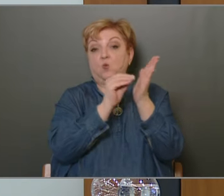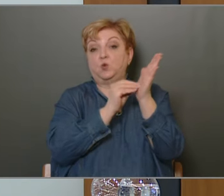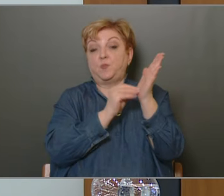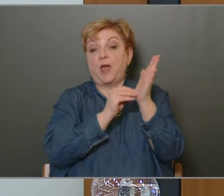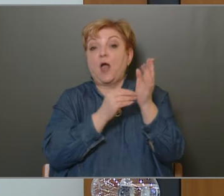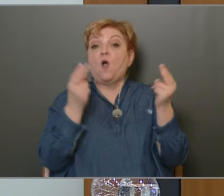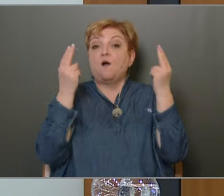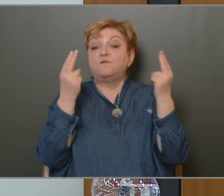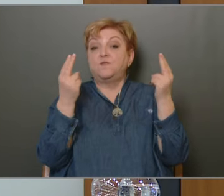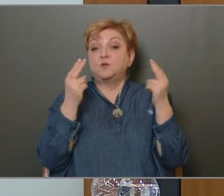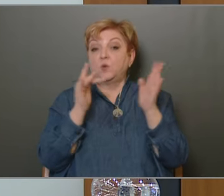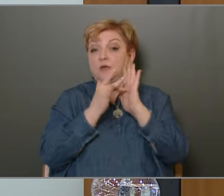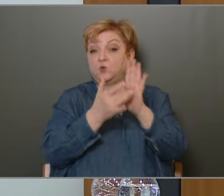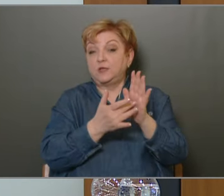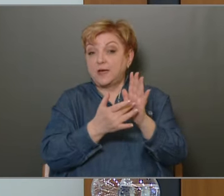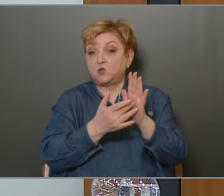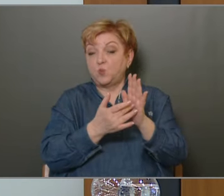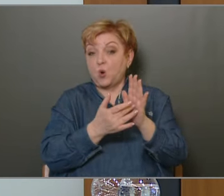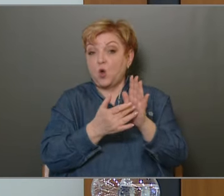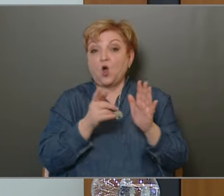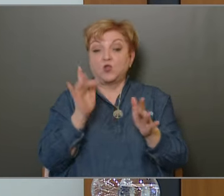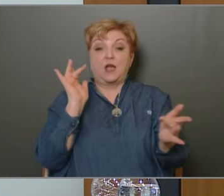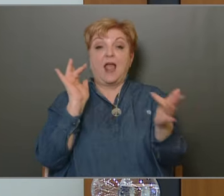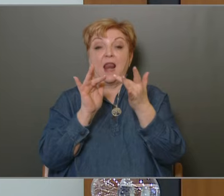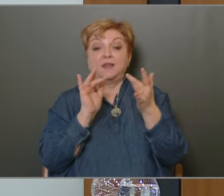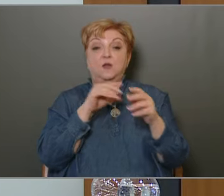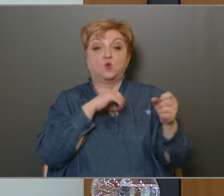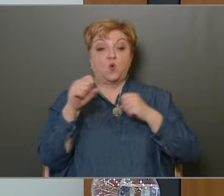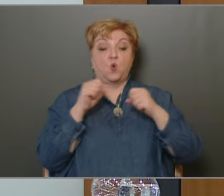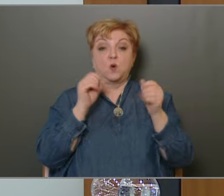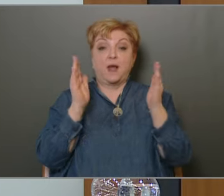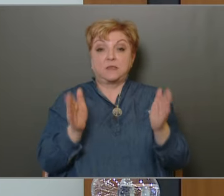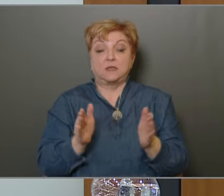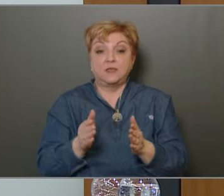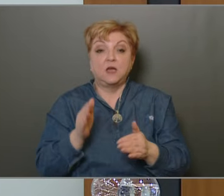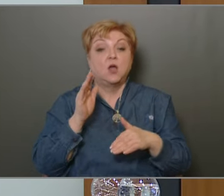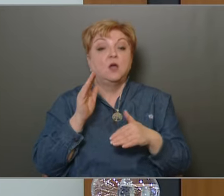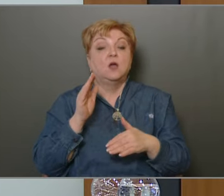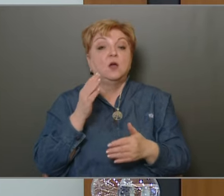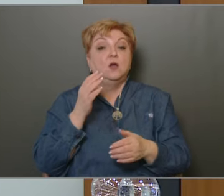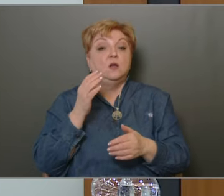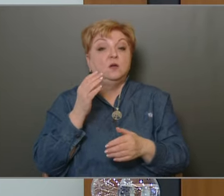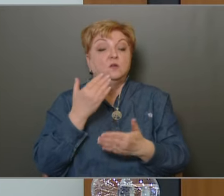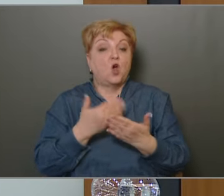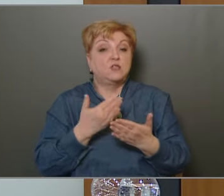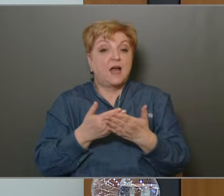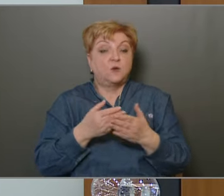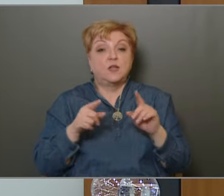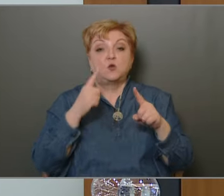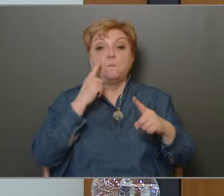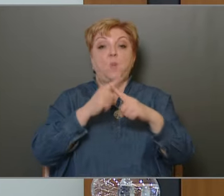vagyonkimutatás előterjesztésbe, annak ellenére, hogy az önkormányzati gazdálkodás pozitív